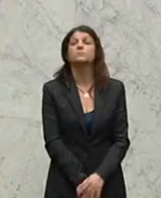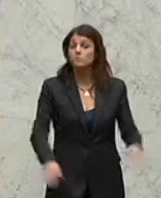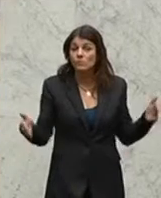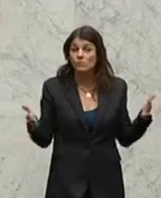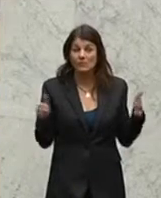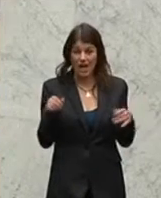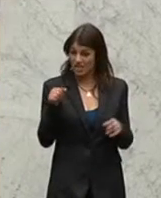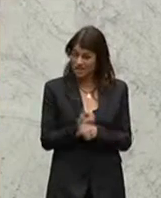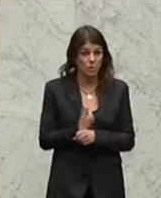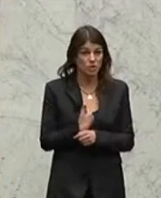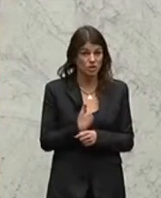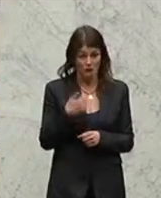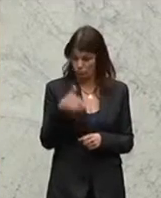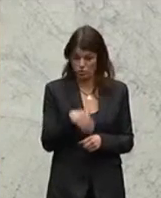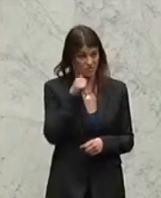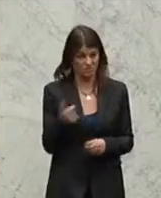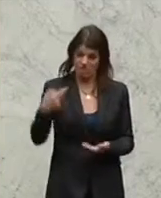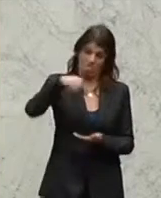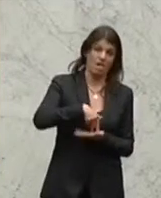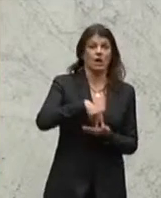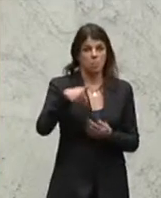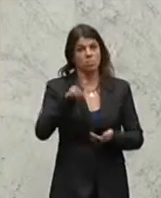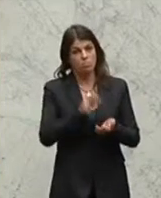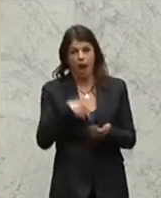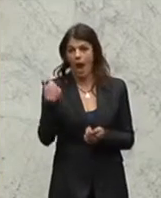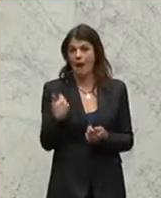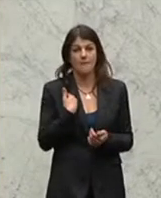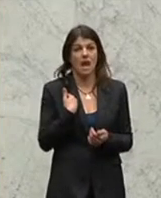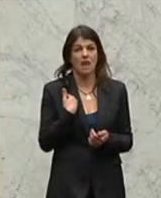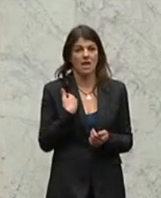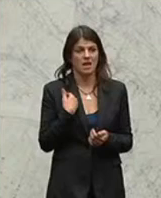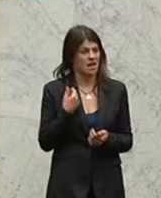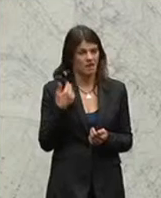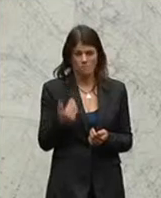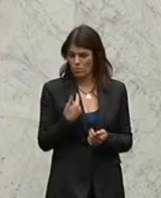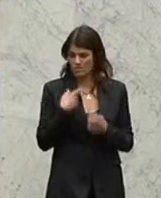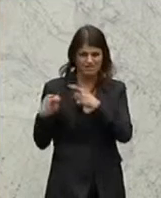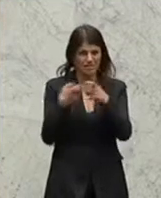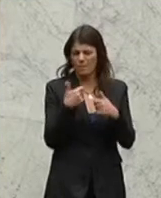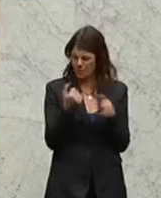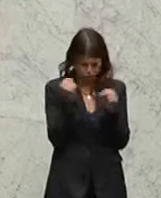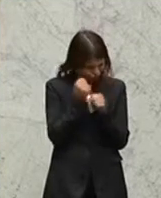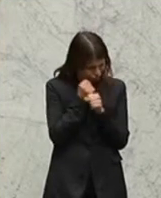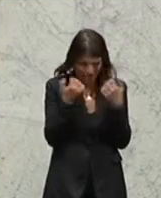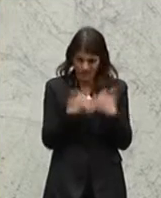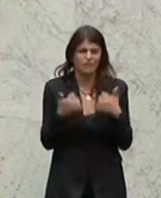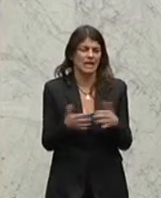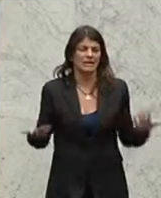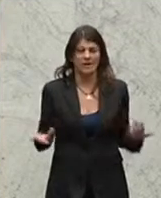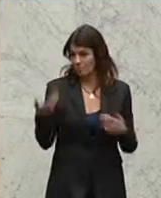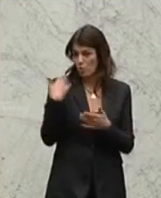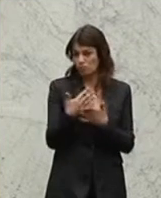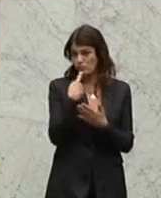Und sonst müssten wir auch nicht hier jetzt noch einmal über eine wirklich unfassbare Geschichte reden, die jetzt schon